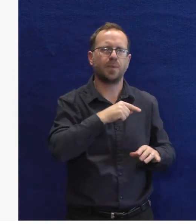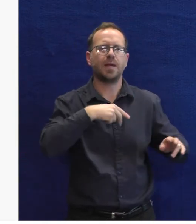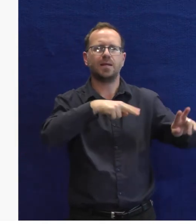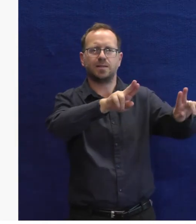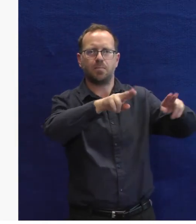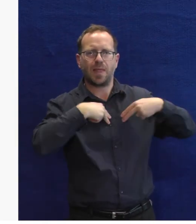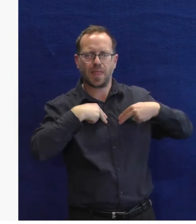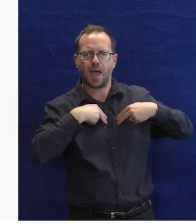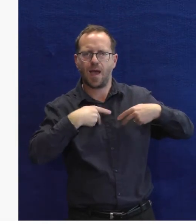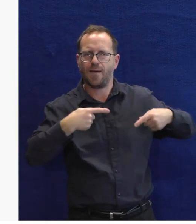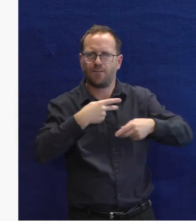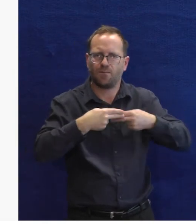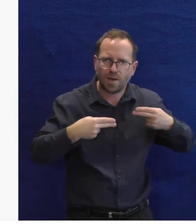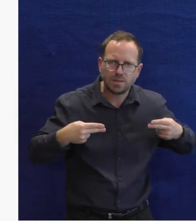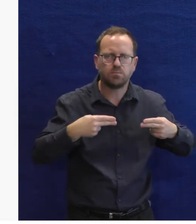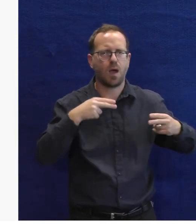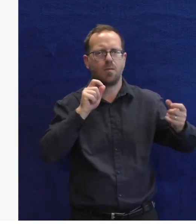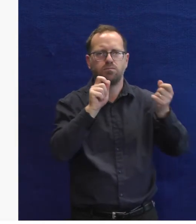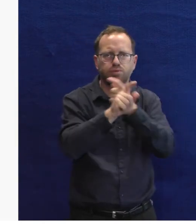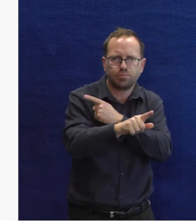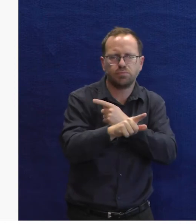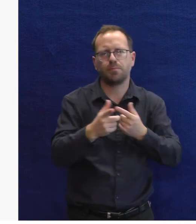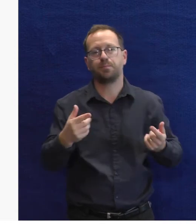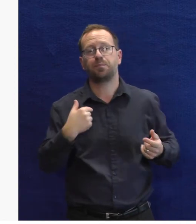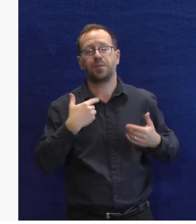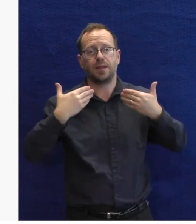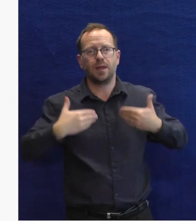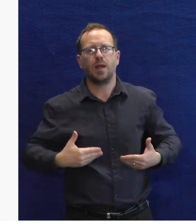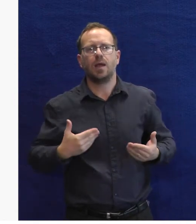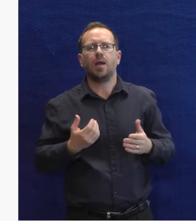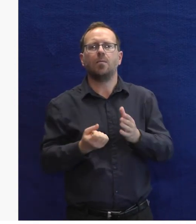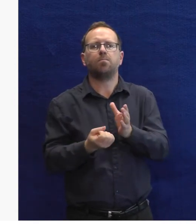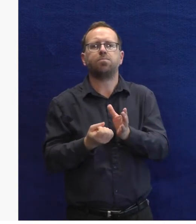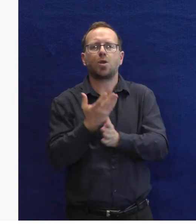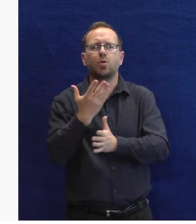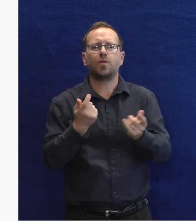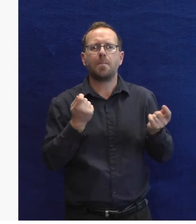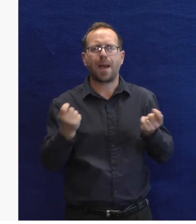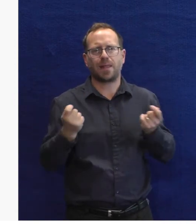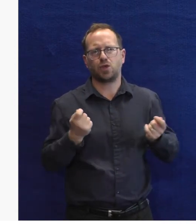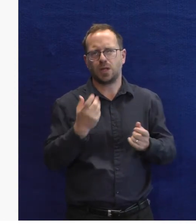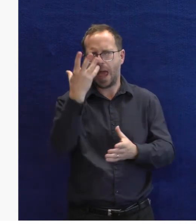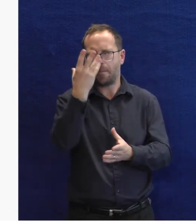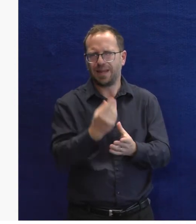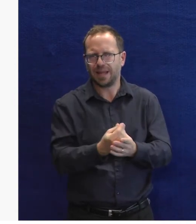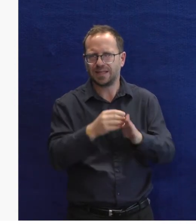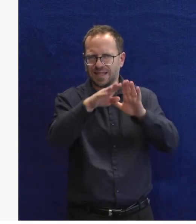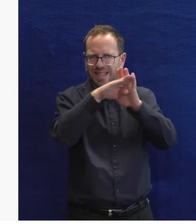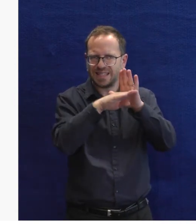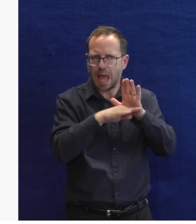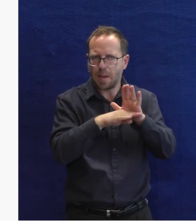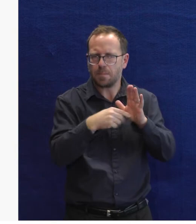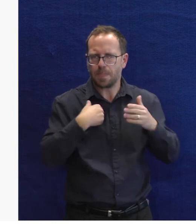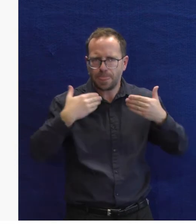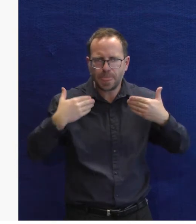testování a nabírá zpětnou vazbu od uživatelů. Já jsem tady jako produktový manažer této